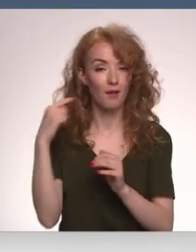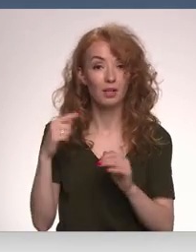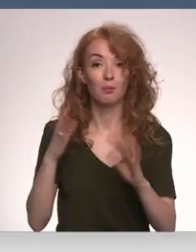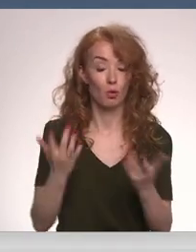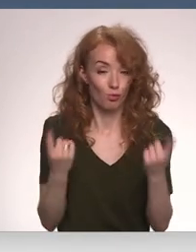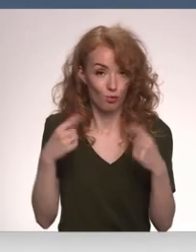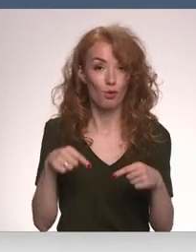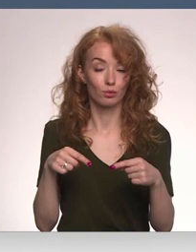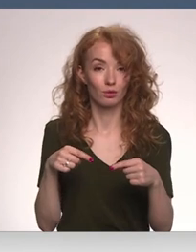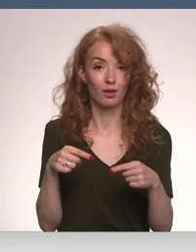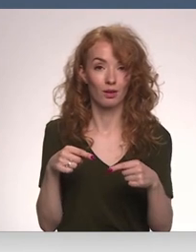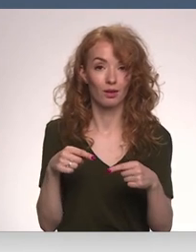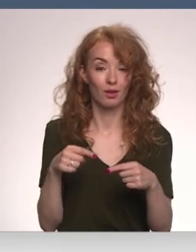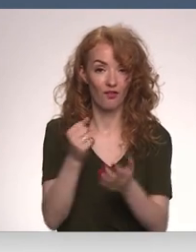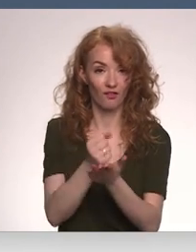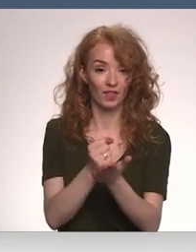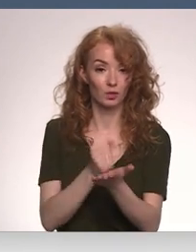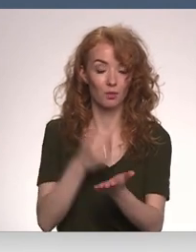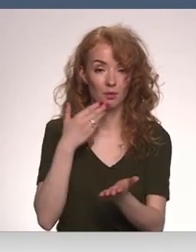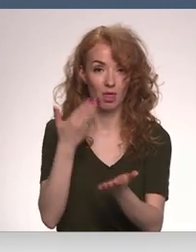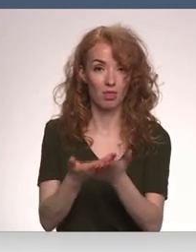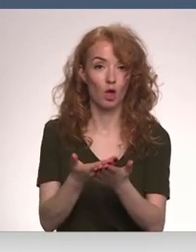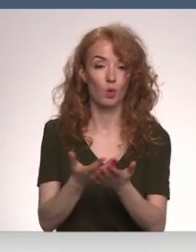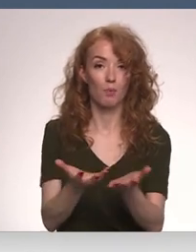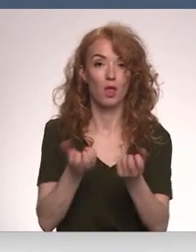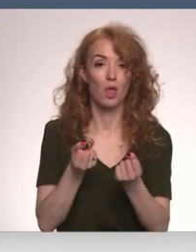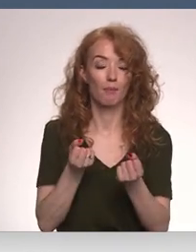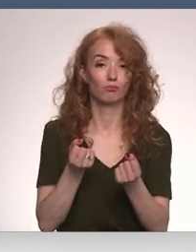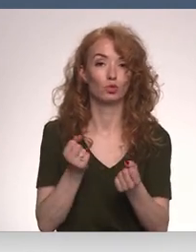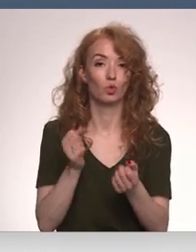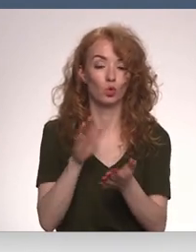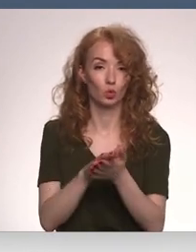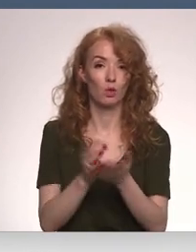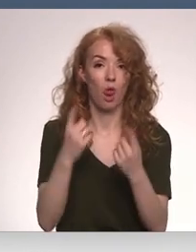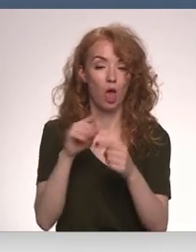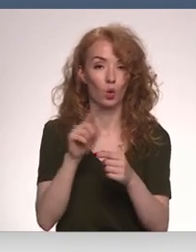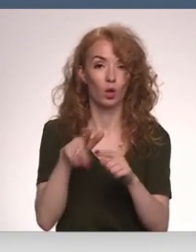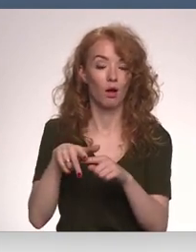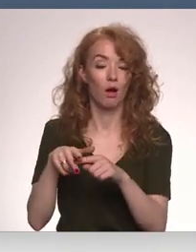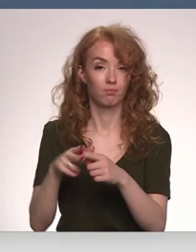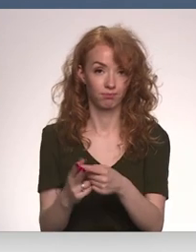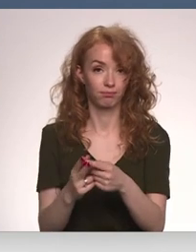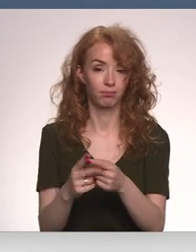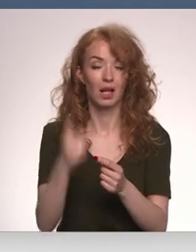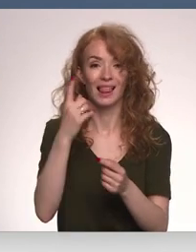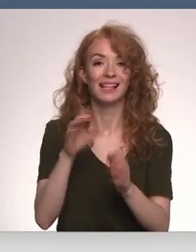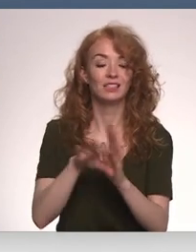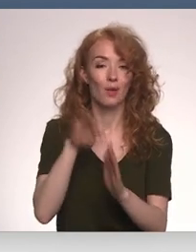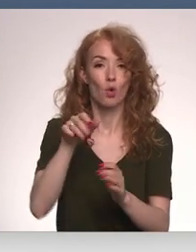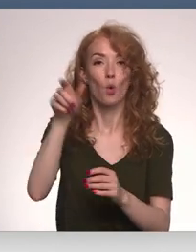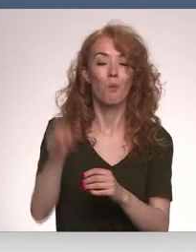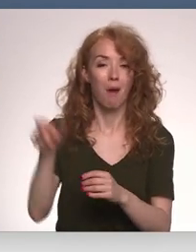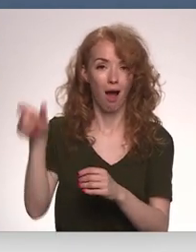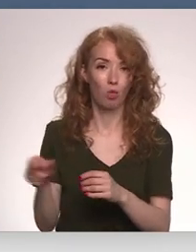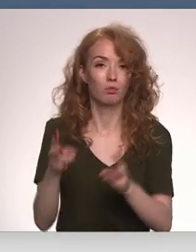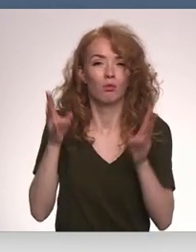lērī šobrīd vīzpieteikuma pieņemšana uz nenoteiktu laiku ir pārtraukta, izņemot humānus gadījums.